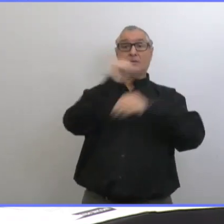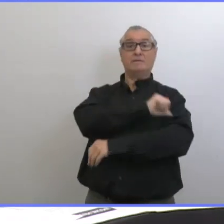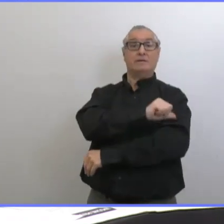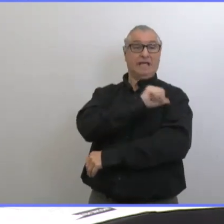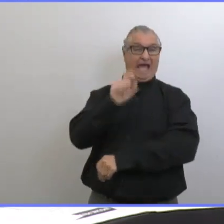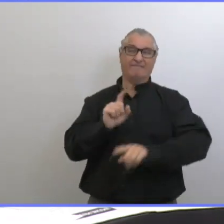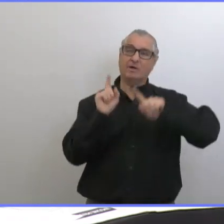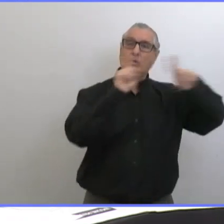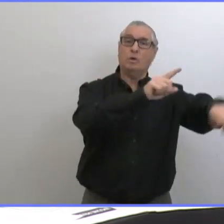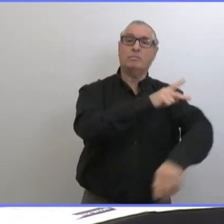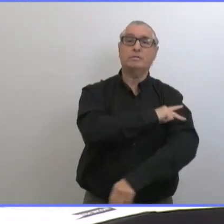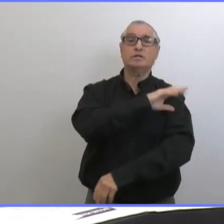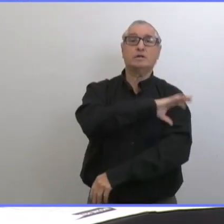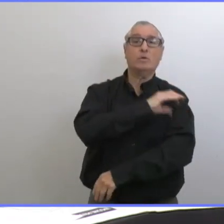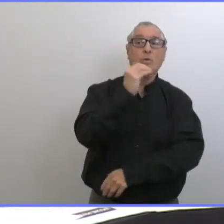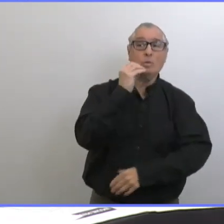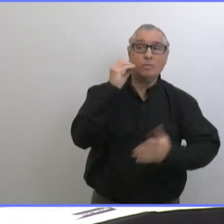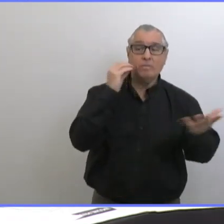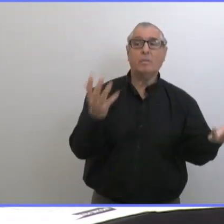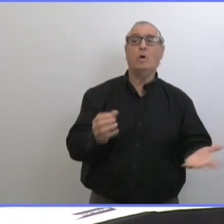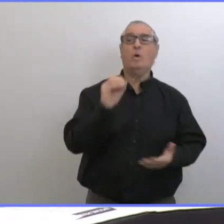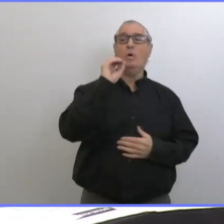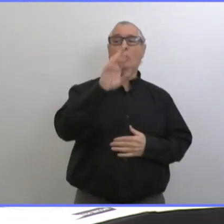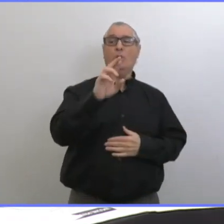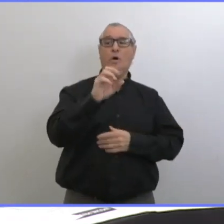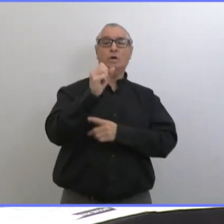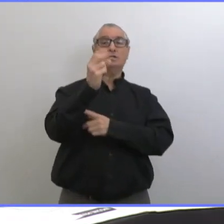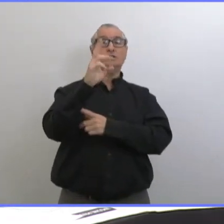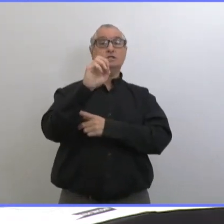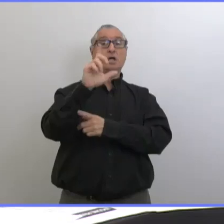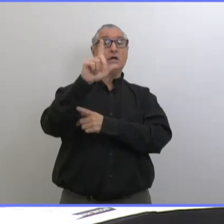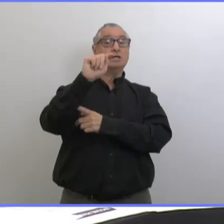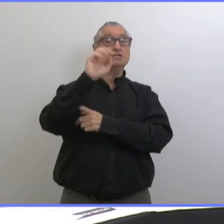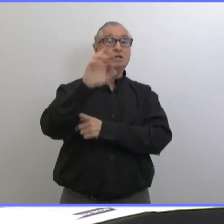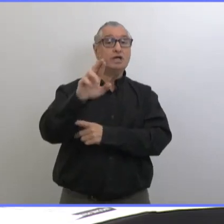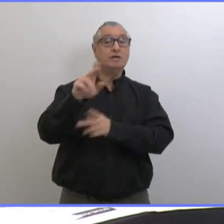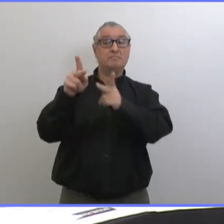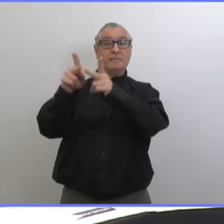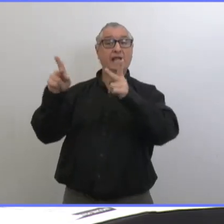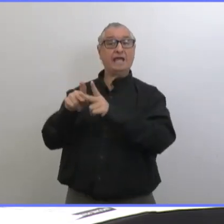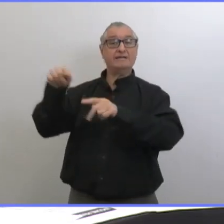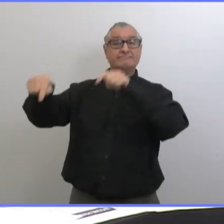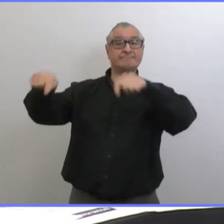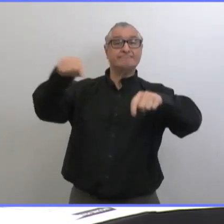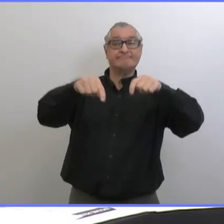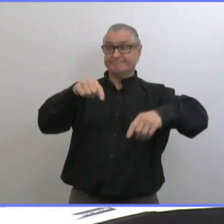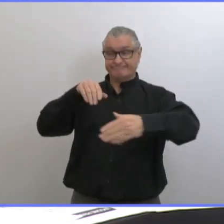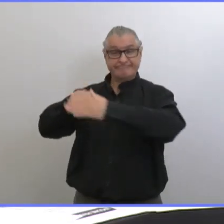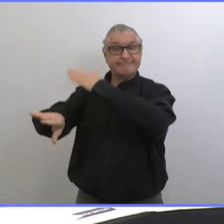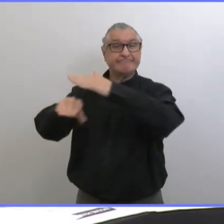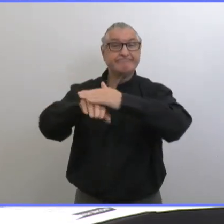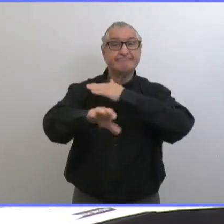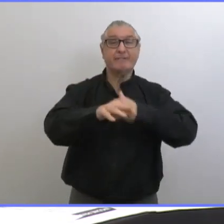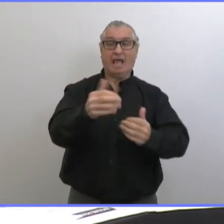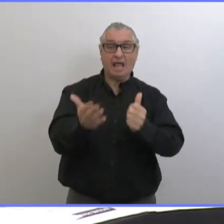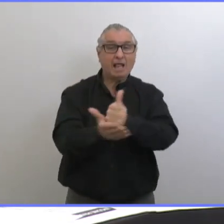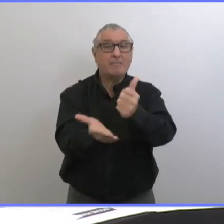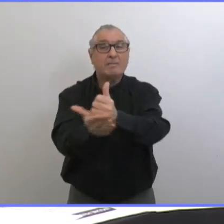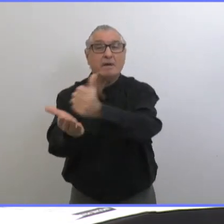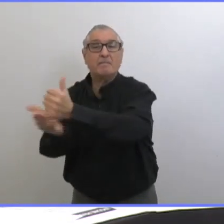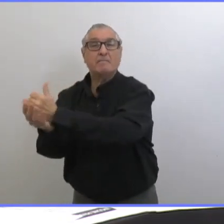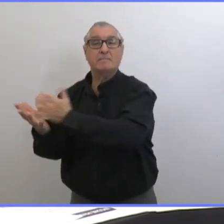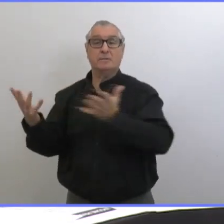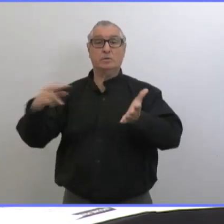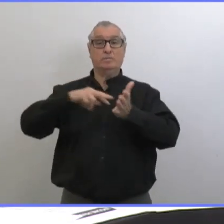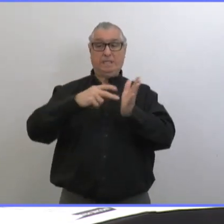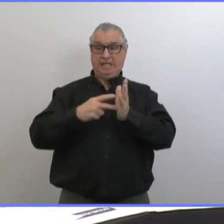ils vont aussi dans les abris c'est eux les fournisseurs de soins primaires pour certains abris et résident dans ces abris donc les